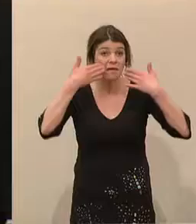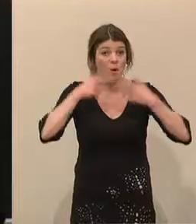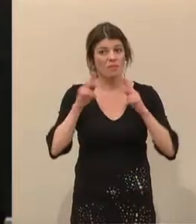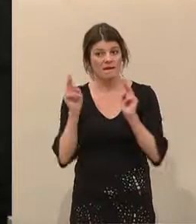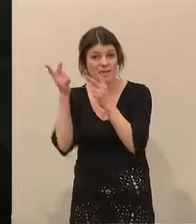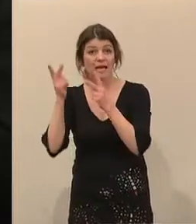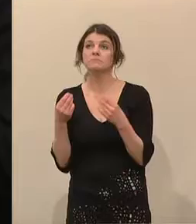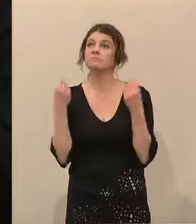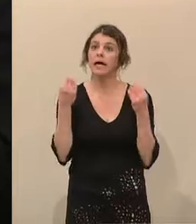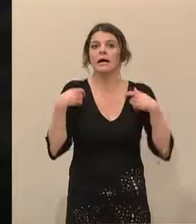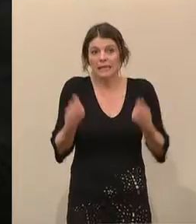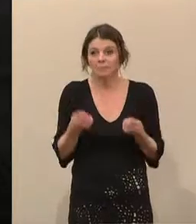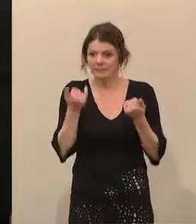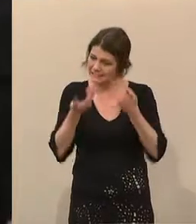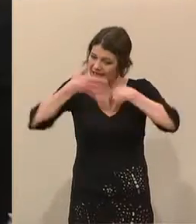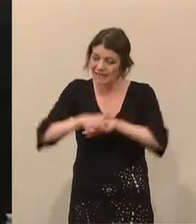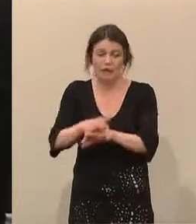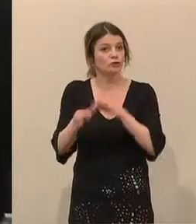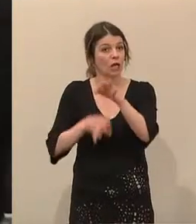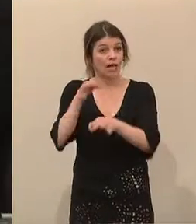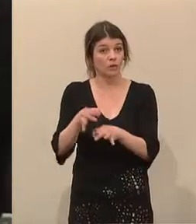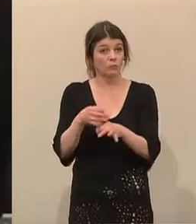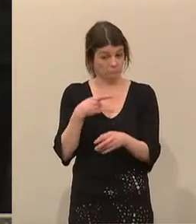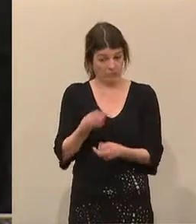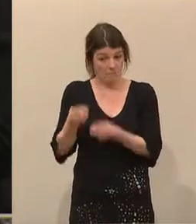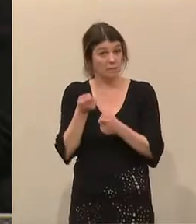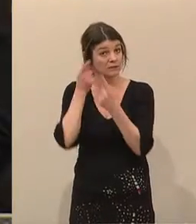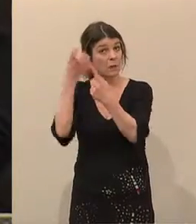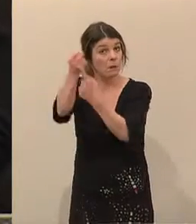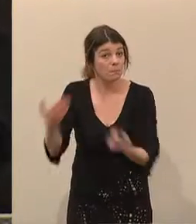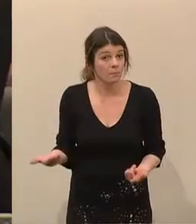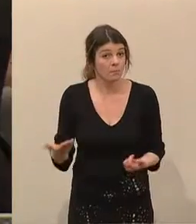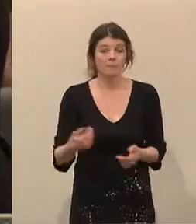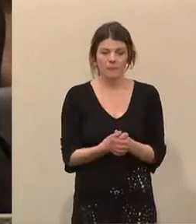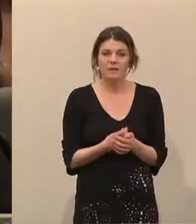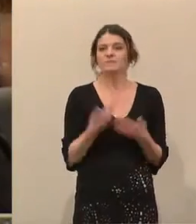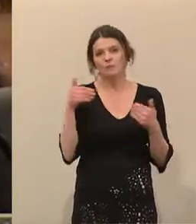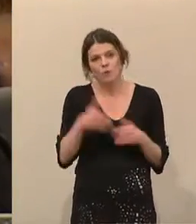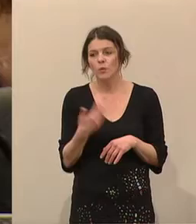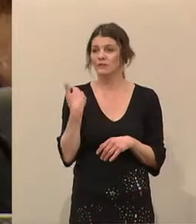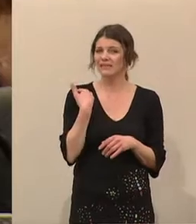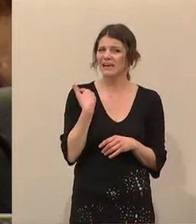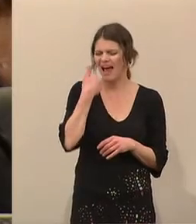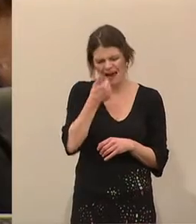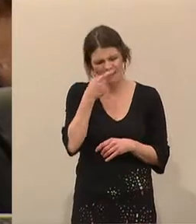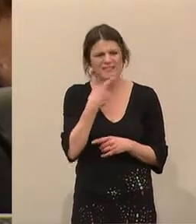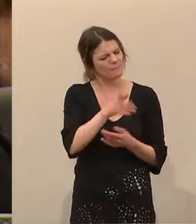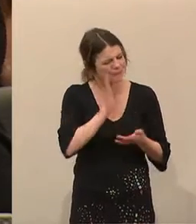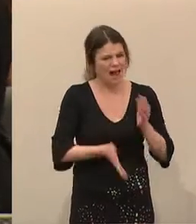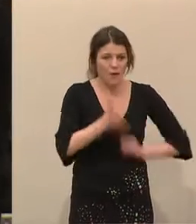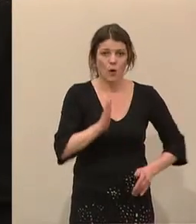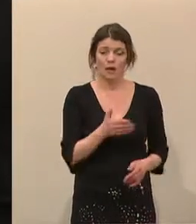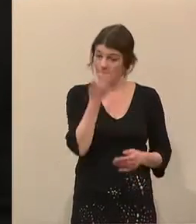endlich die integrierte Strategie geben soll, das ist ja nur zielführend. Und da muss man auch endlich einmal mit einer mehr aufräumen. Mehr